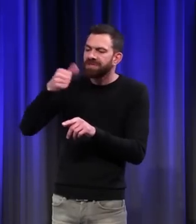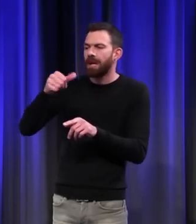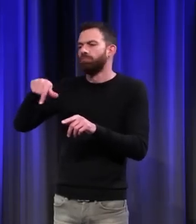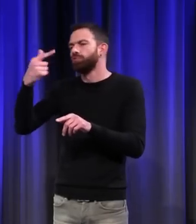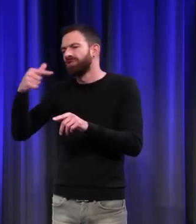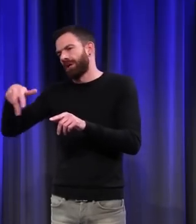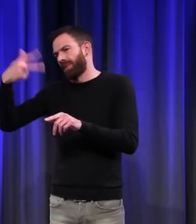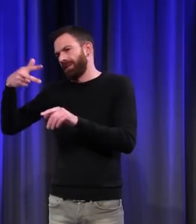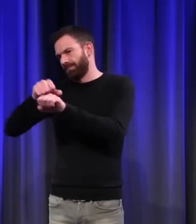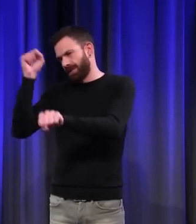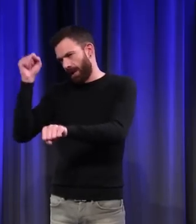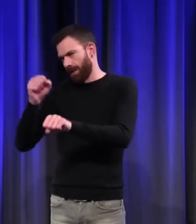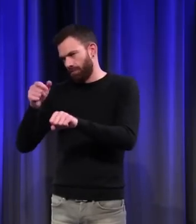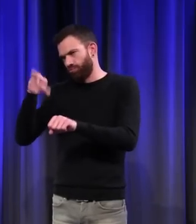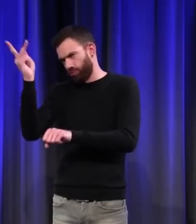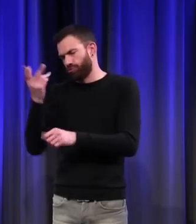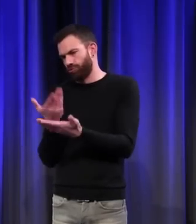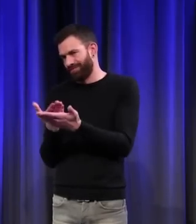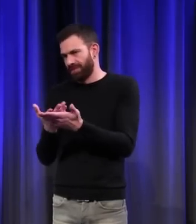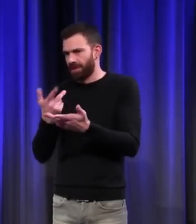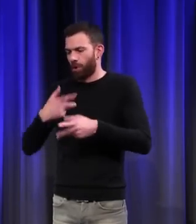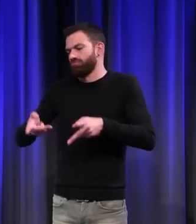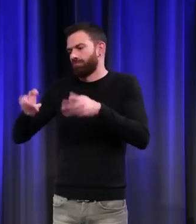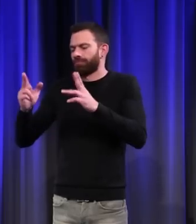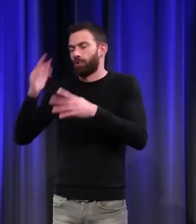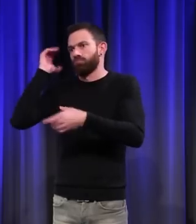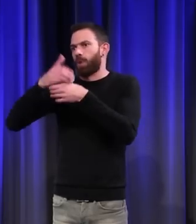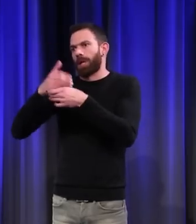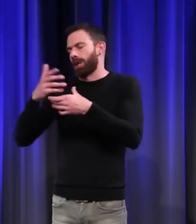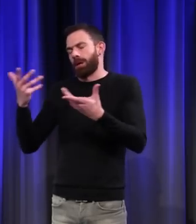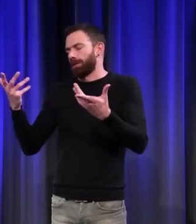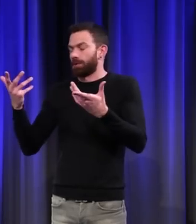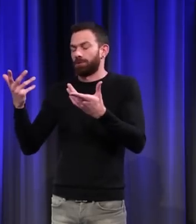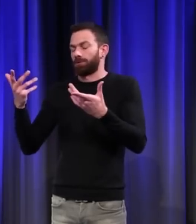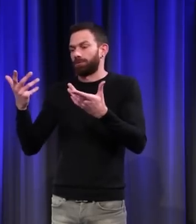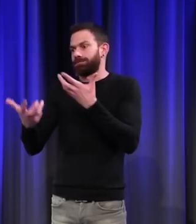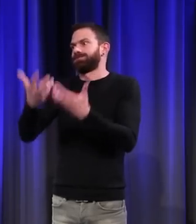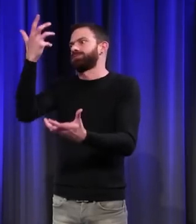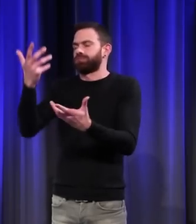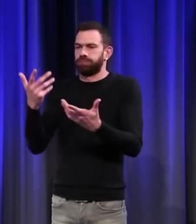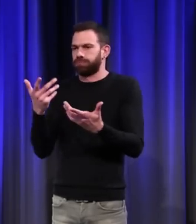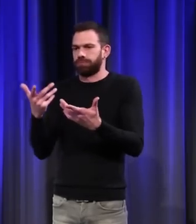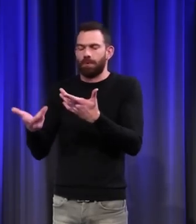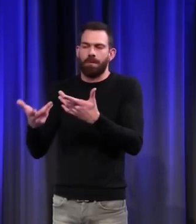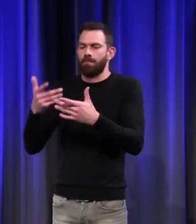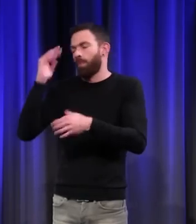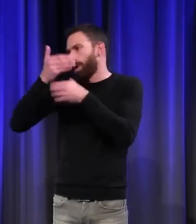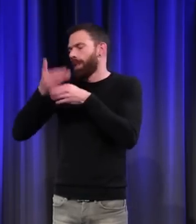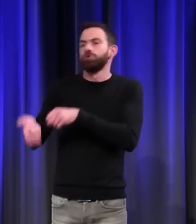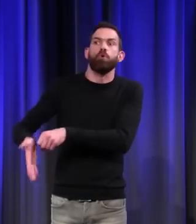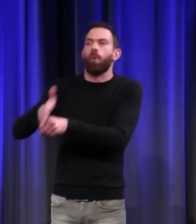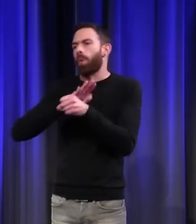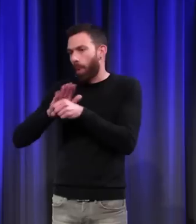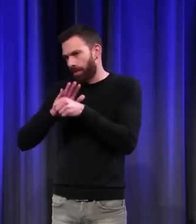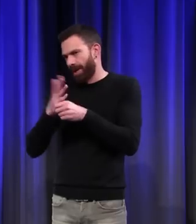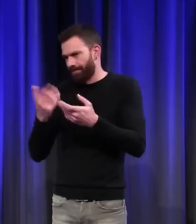XIIIe siècles. C'est l'âge d'or du Moyen-Âge. C'est là où le Moyen-Âge est pleinement Moyen-Âge par rapport à l